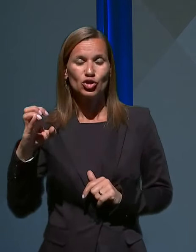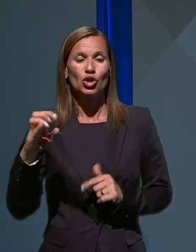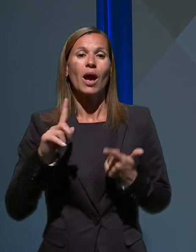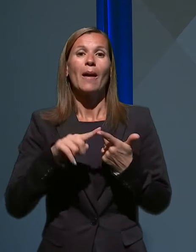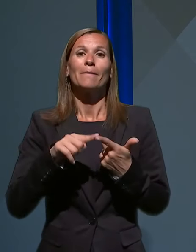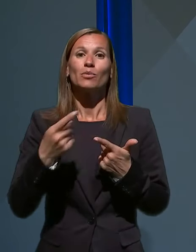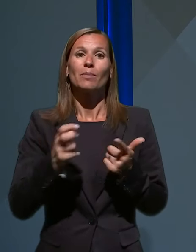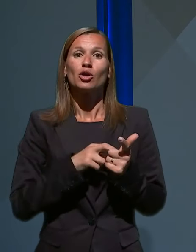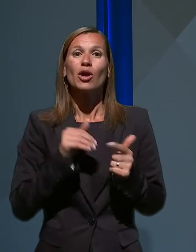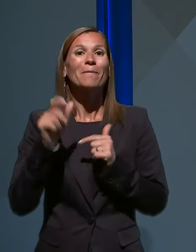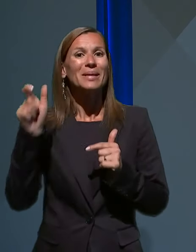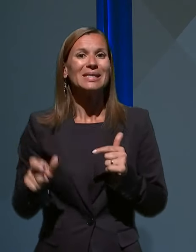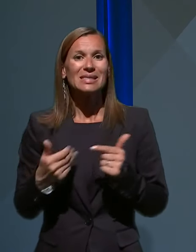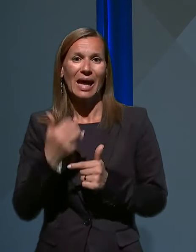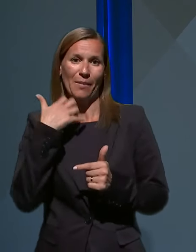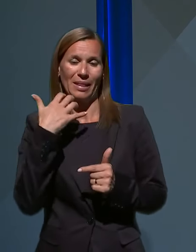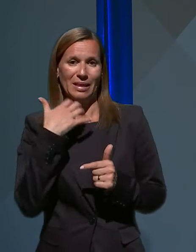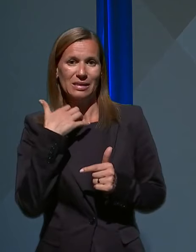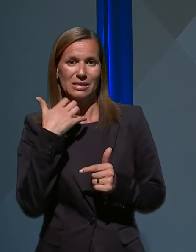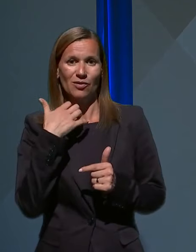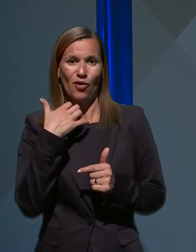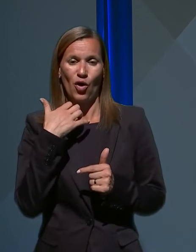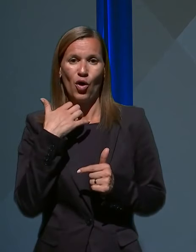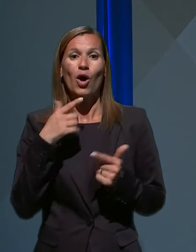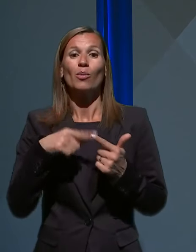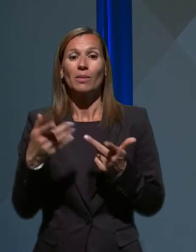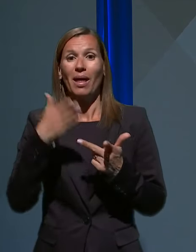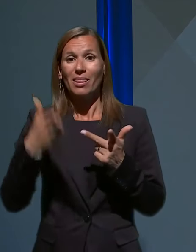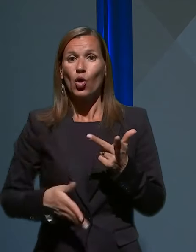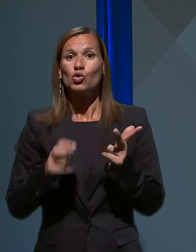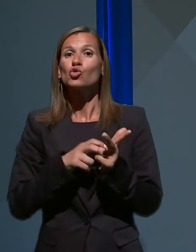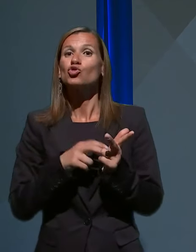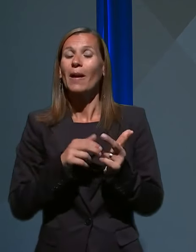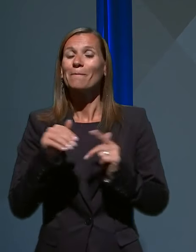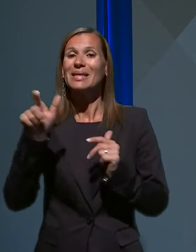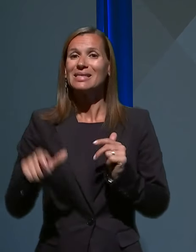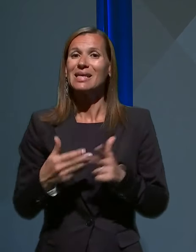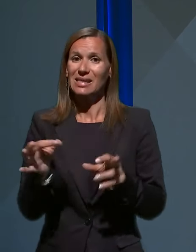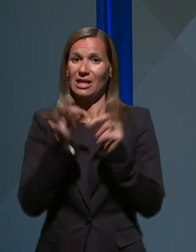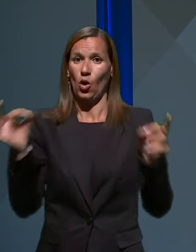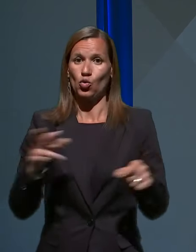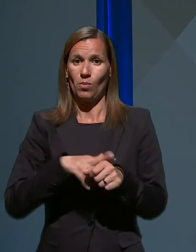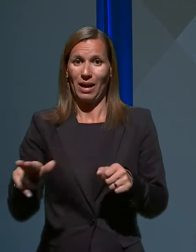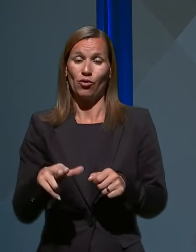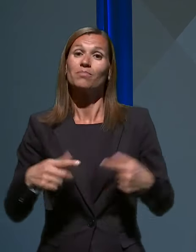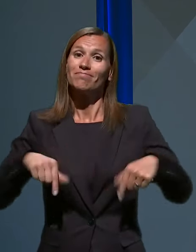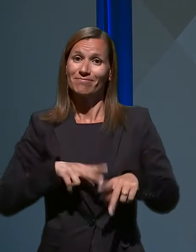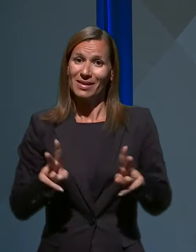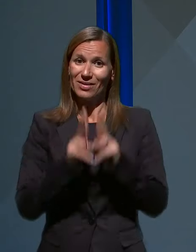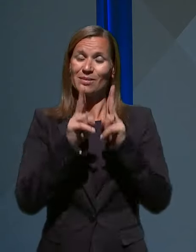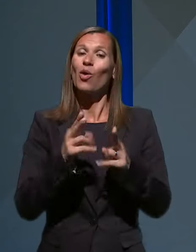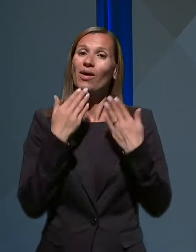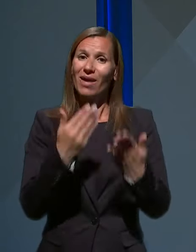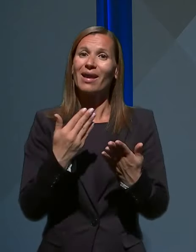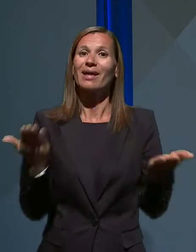njo pa ministrica za kmetijstvo in na koncu še minister za javno upravo. Se vidimo. Hvala lepa in lahko